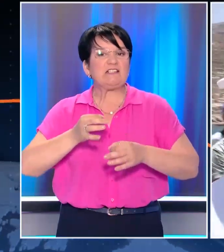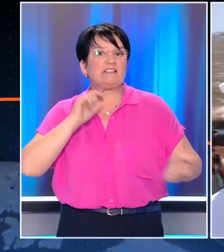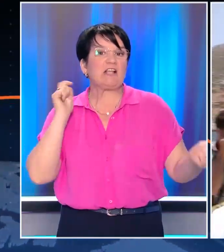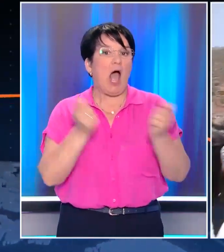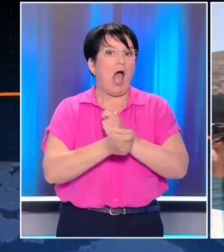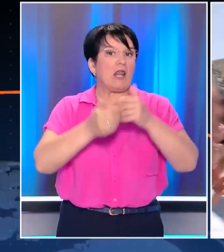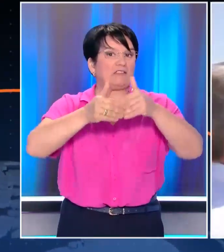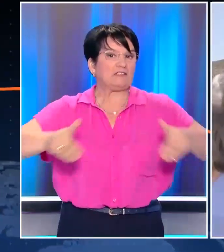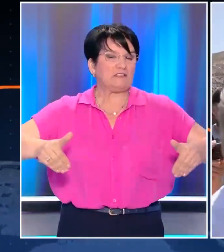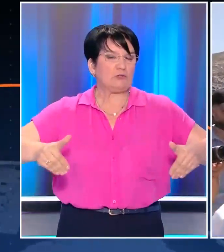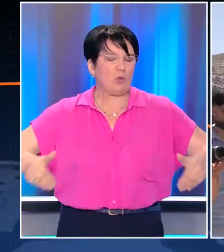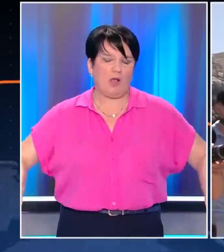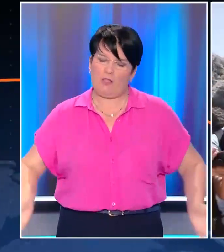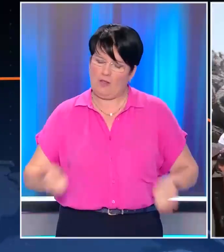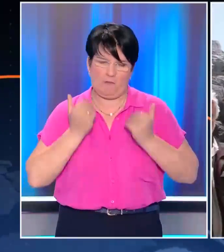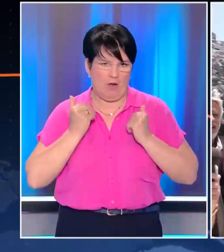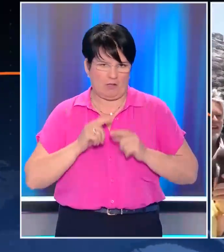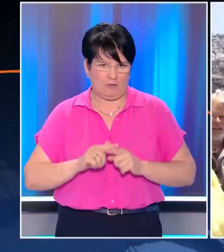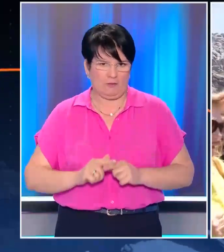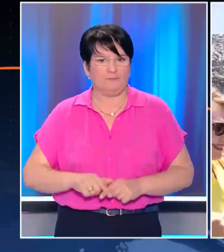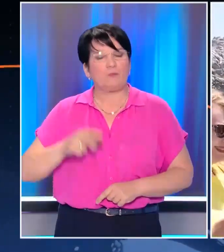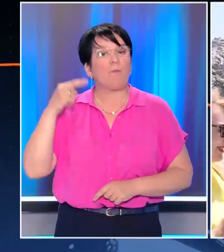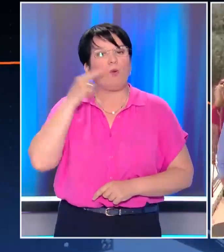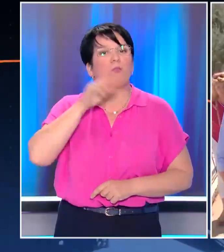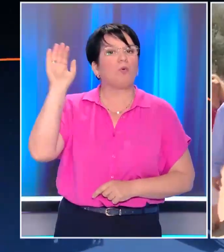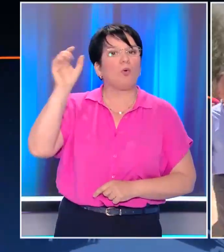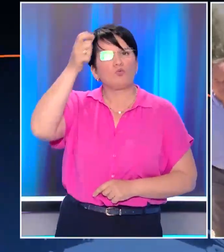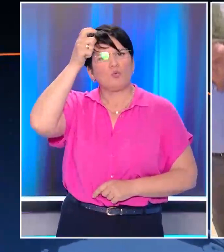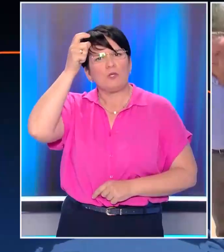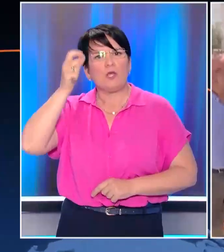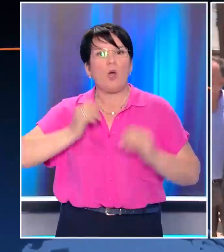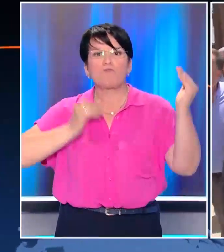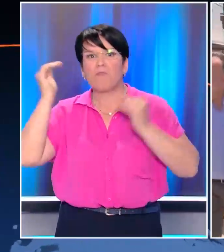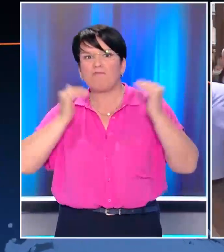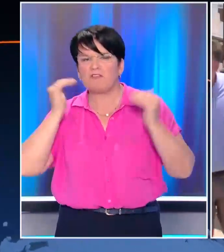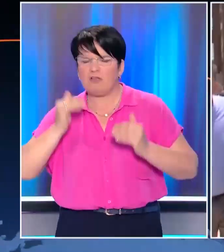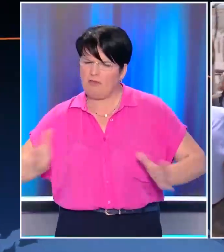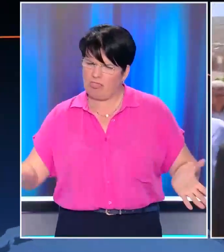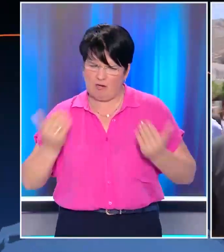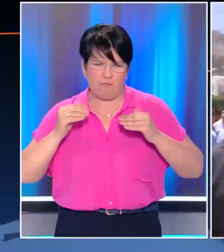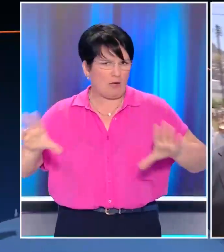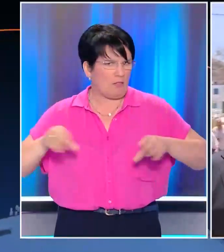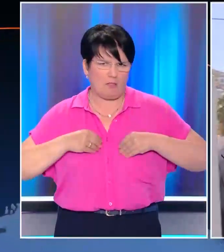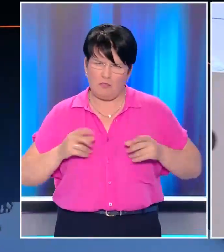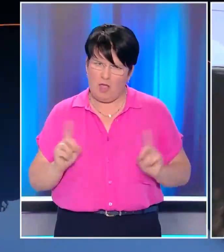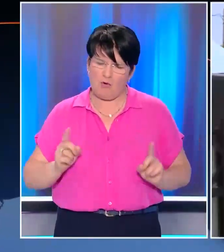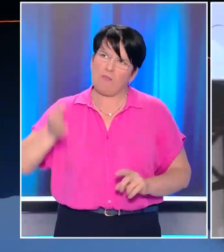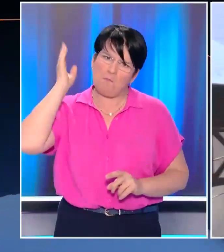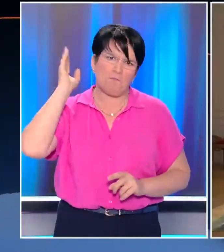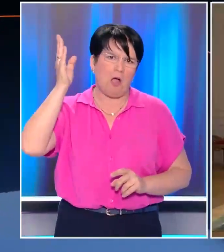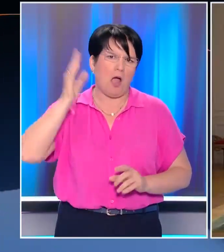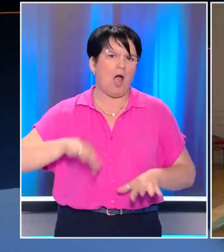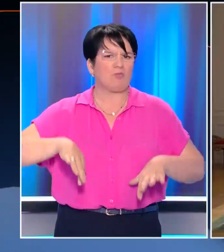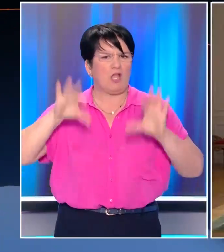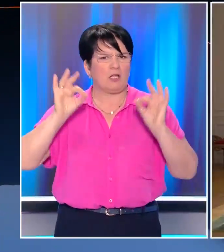Αυστηρή προειδοποίηση απίφθηνε ο Πρωθυπουργός προς την Τουρκία πως οποιαδήποτε αμφισβήτηση της εθνικής μας κυριαρχίας είναι αδιανόητη και καταδικαστέα εξ